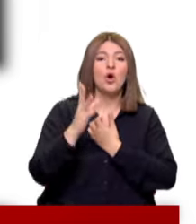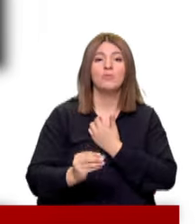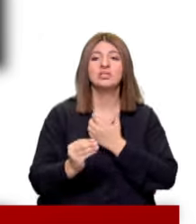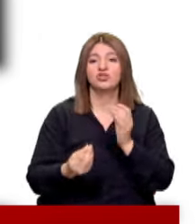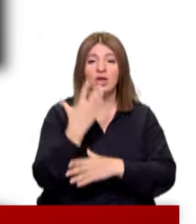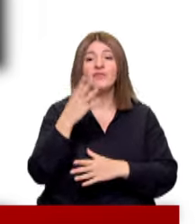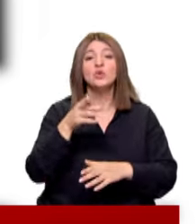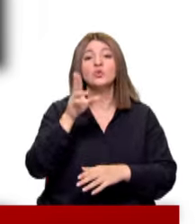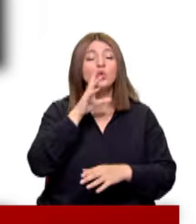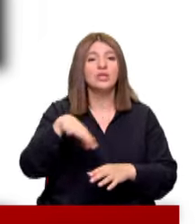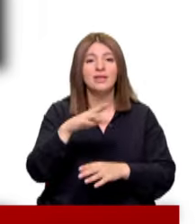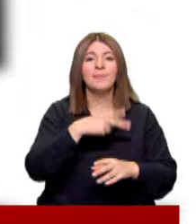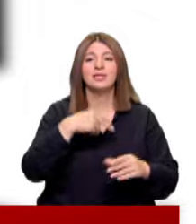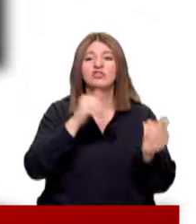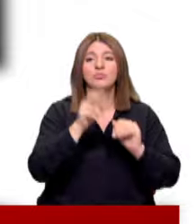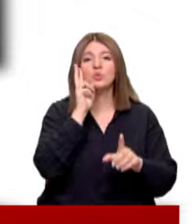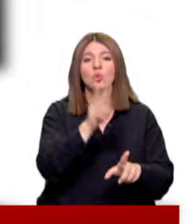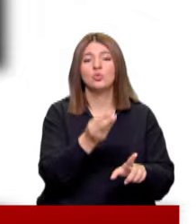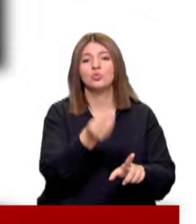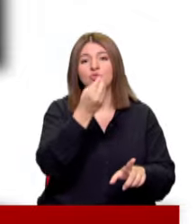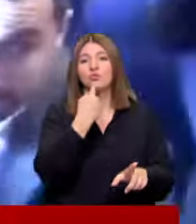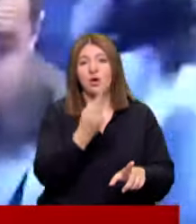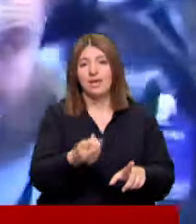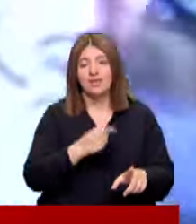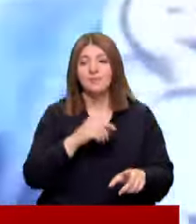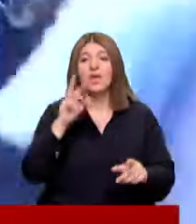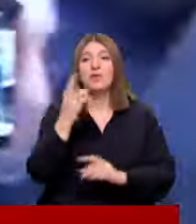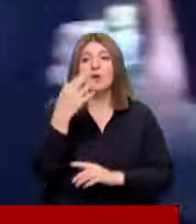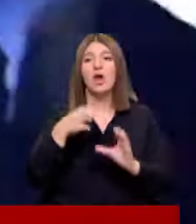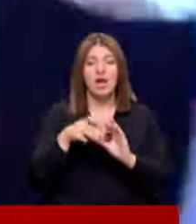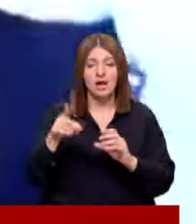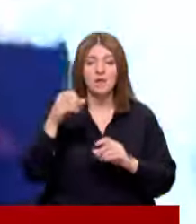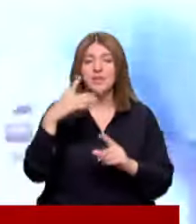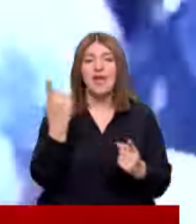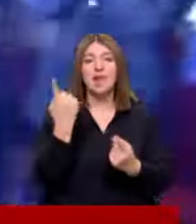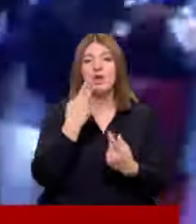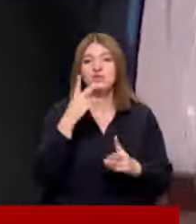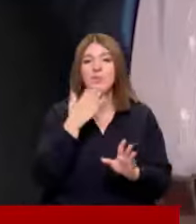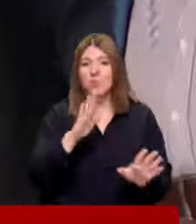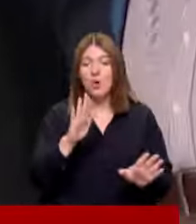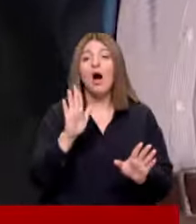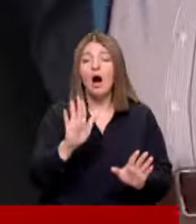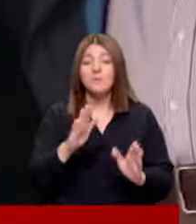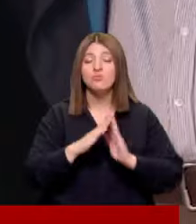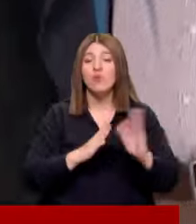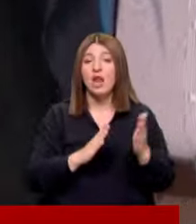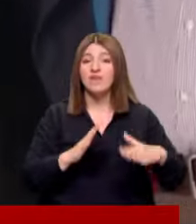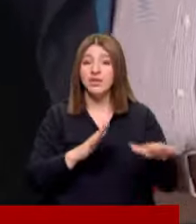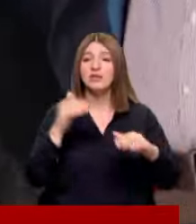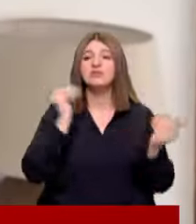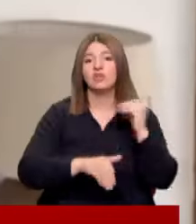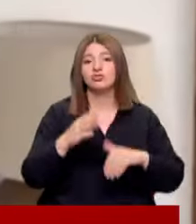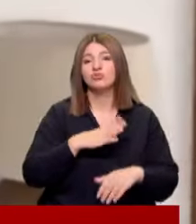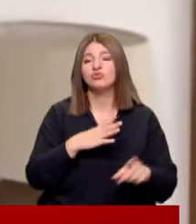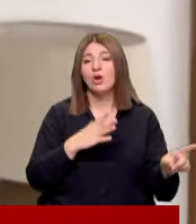doğurduğu ve sonuçların yerel seçimde görüldüğü belirtildi Raporla ilgili AK Parti'den herhangi bir açıklama yok ama muhalefet seçim